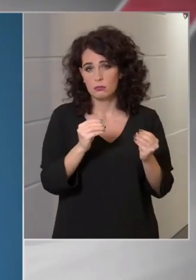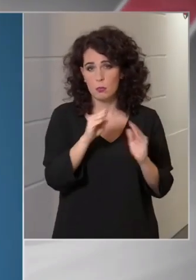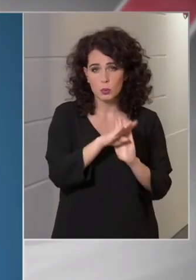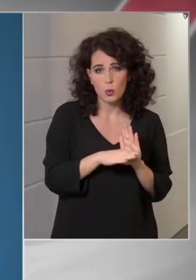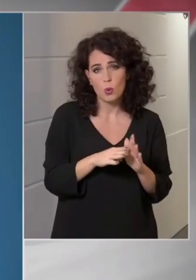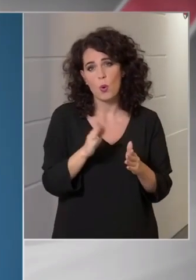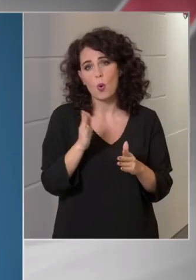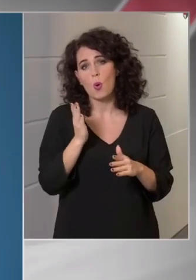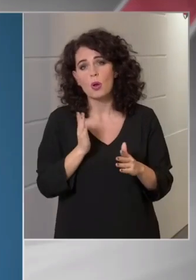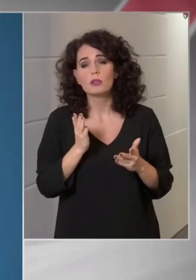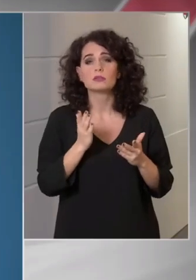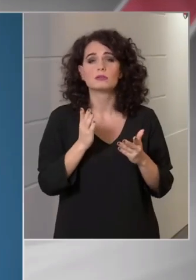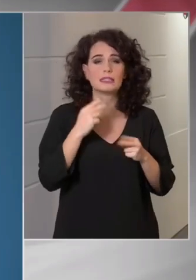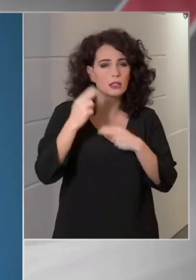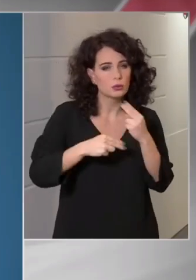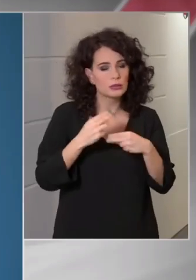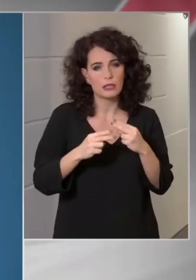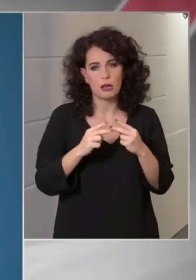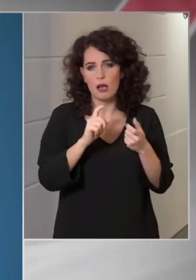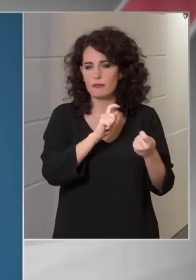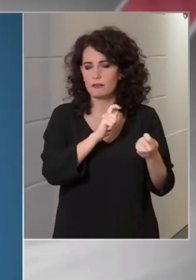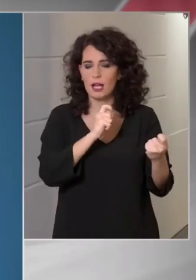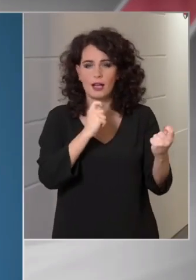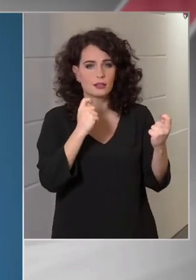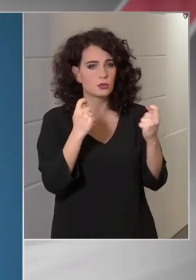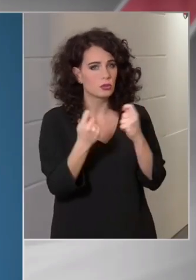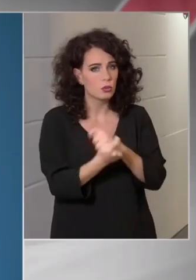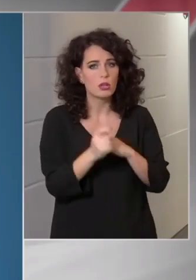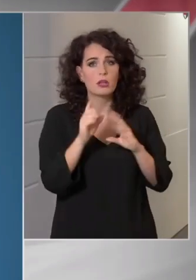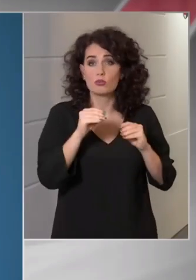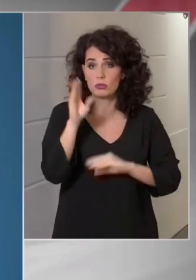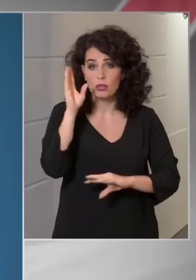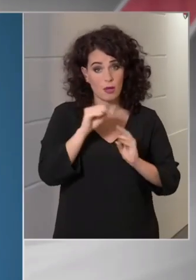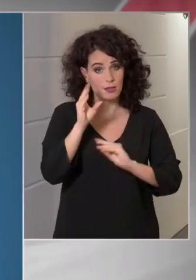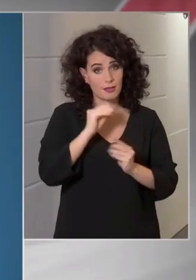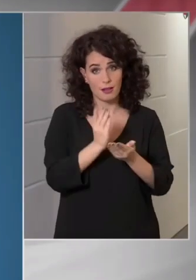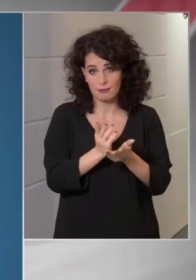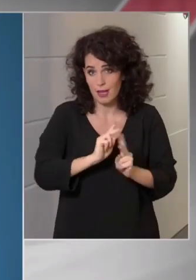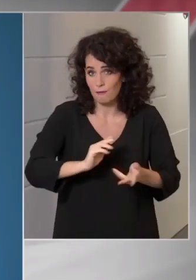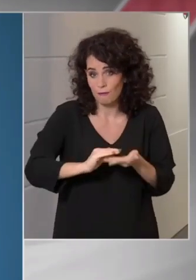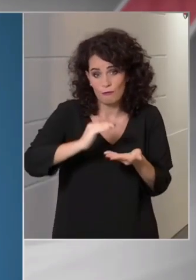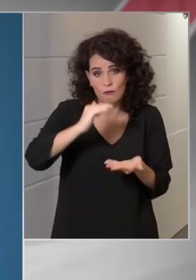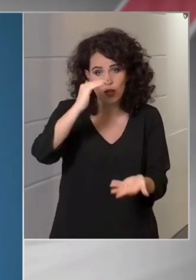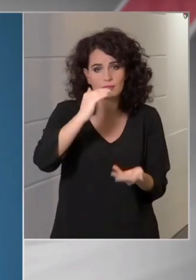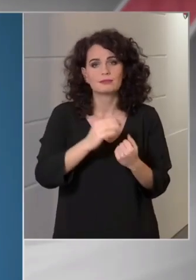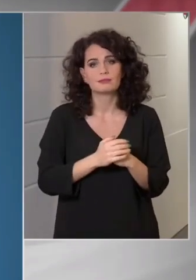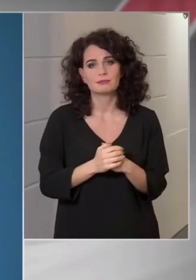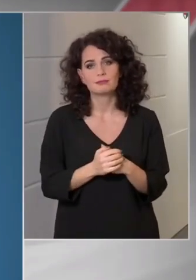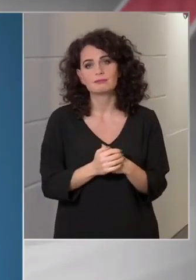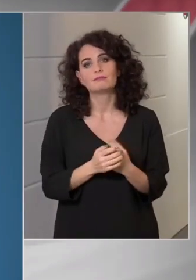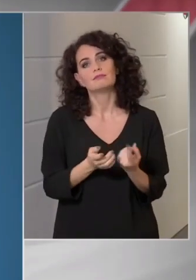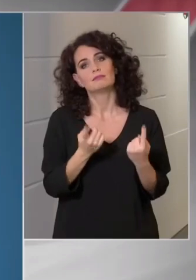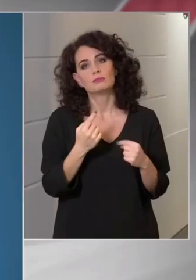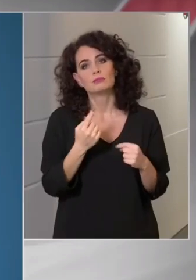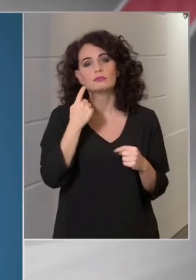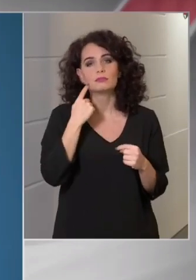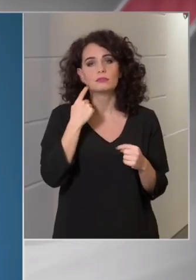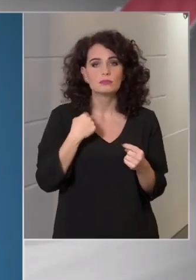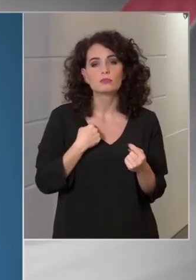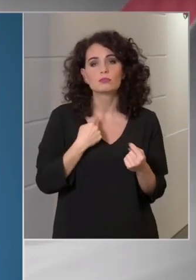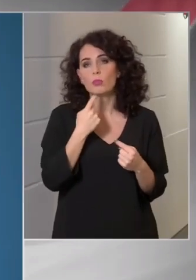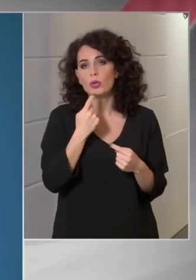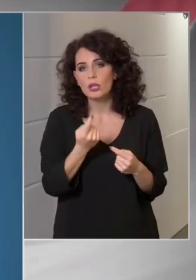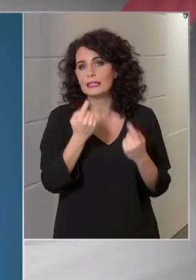diagnosztika rengeteget változott, nagyon sok tapasztalat gyűlt össze, tehát számos olyan